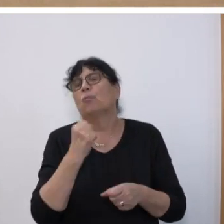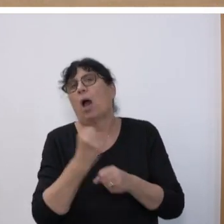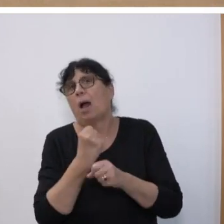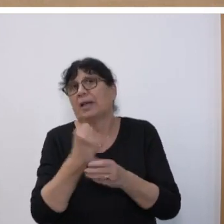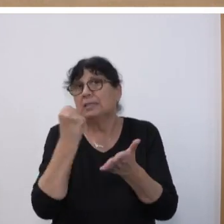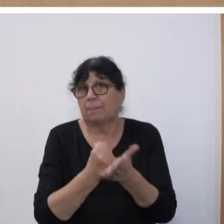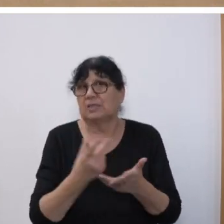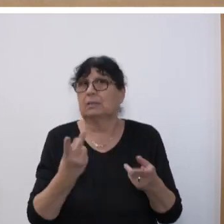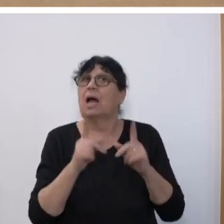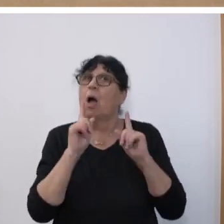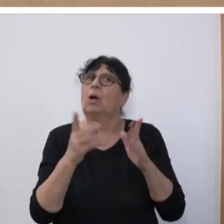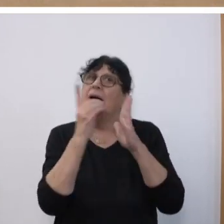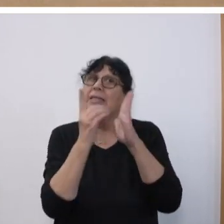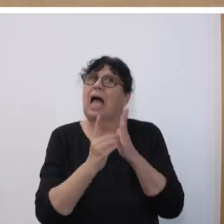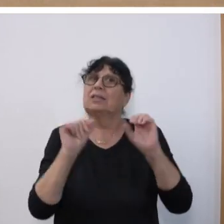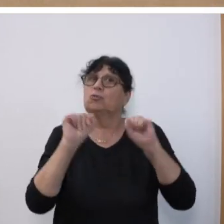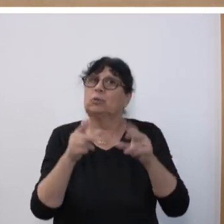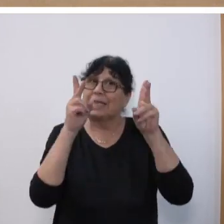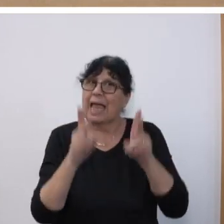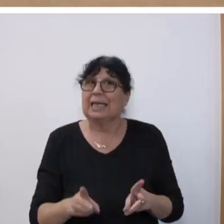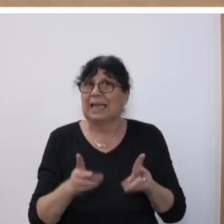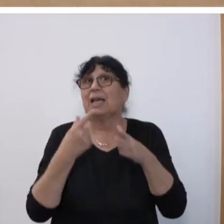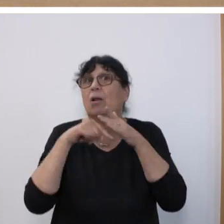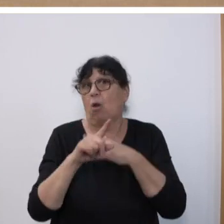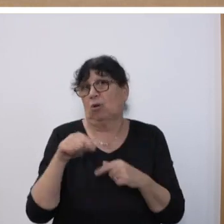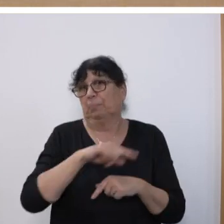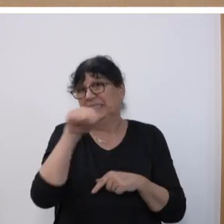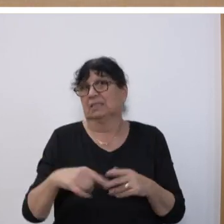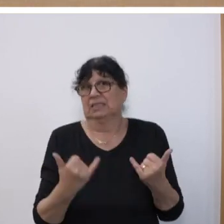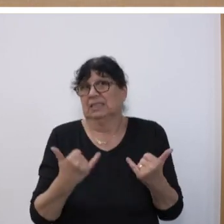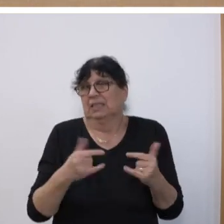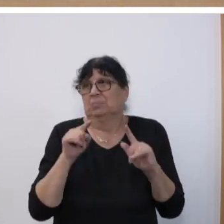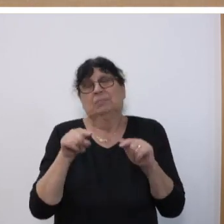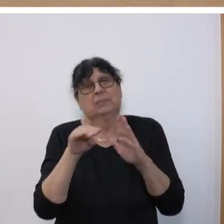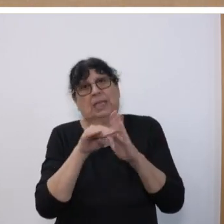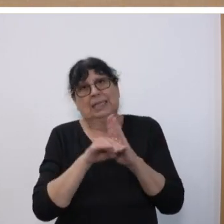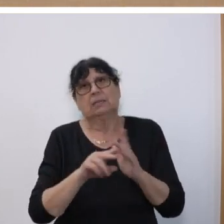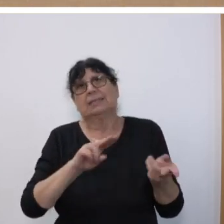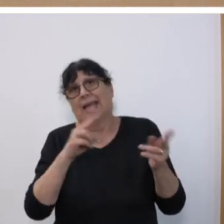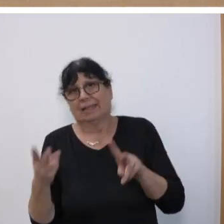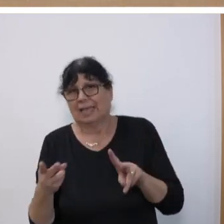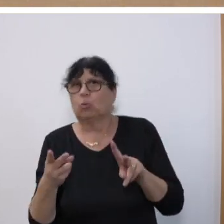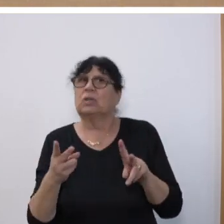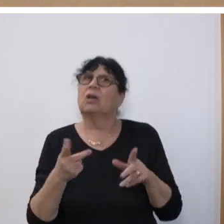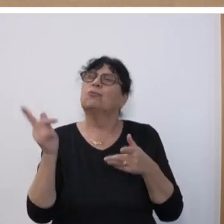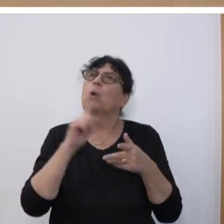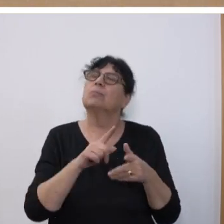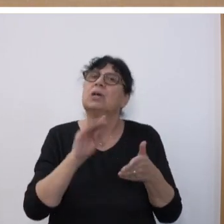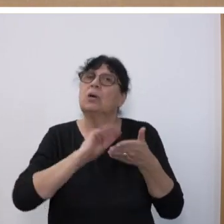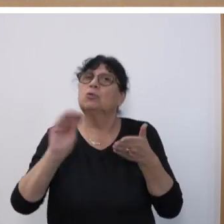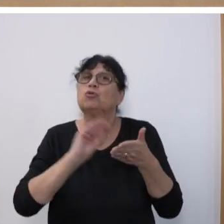datenschutzrechtliche Lücke, die mit diesem Gesetz auch die Möglichkeit und die Arbeit beispielsweise auch von Jugendberufsagenturen im Saarland wesentlich